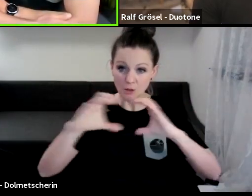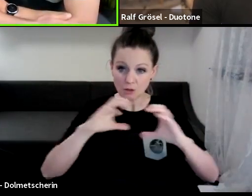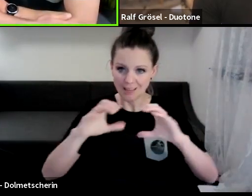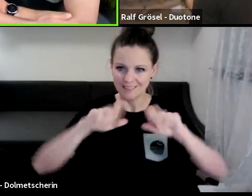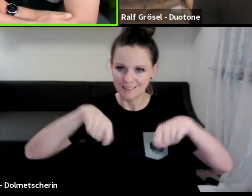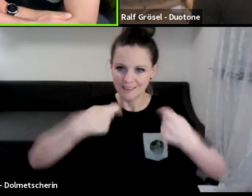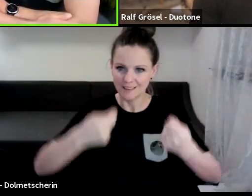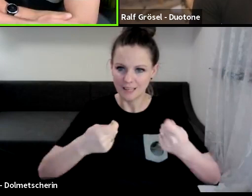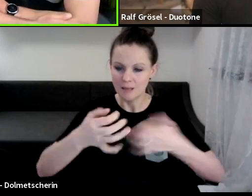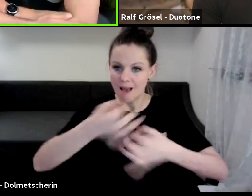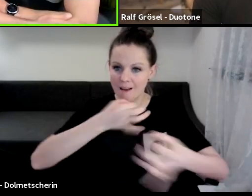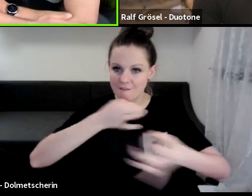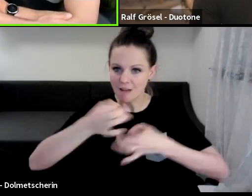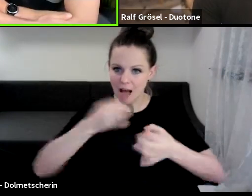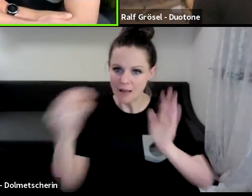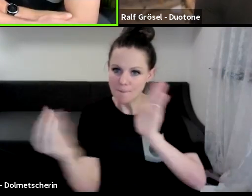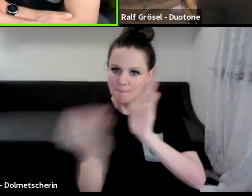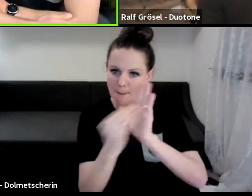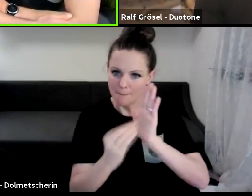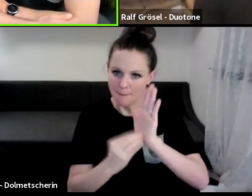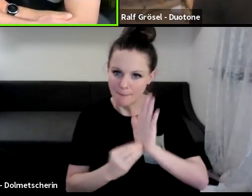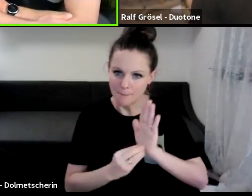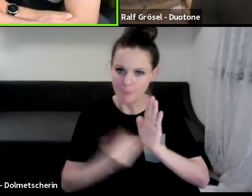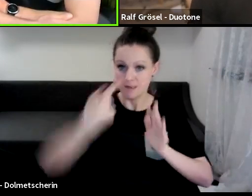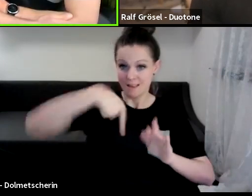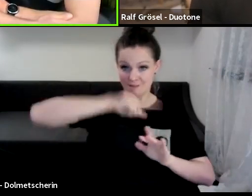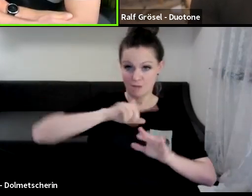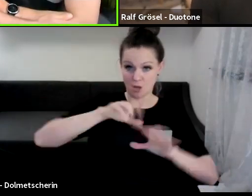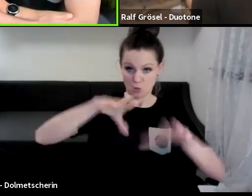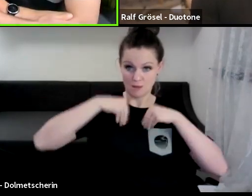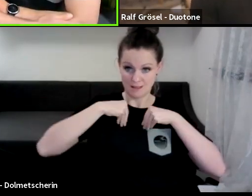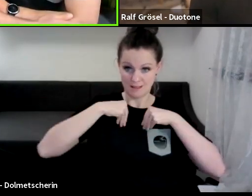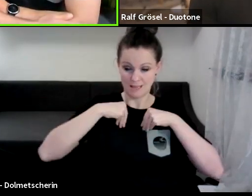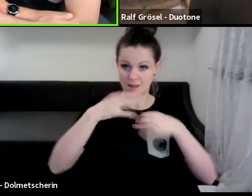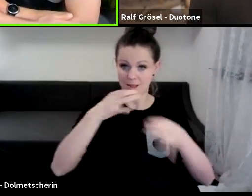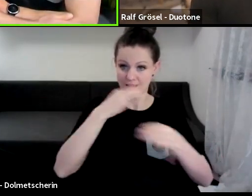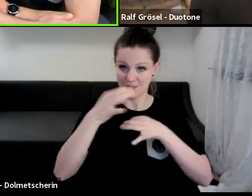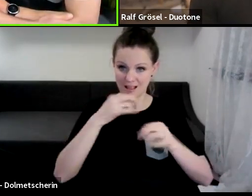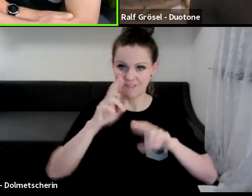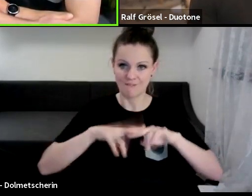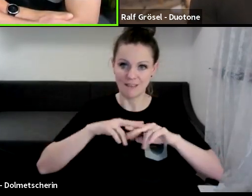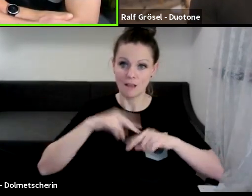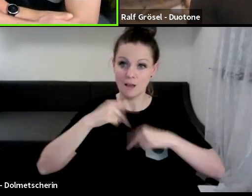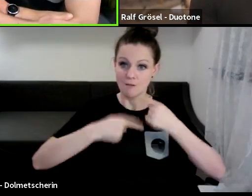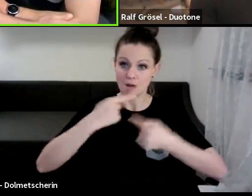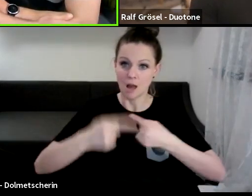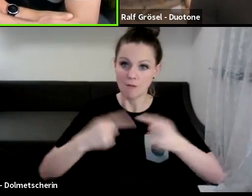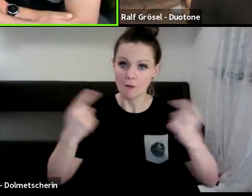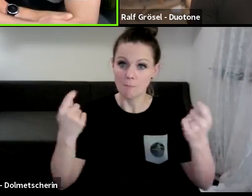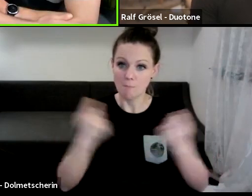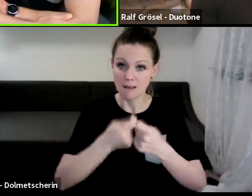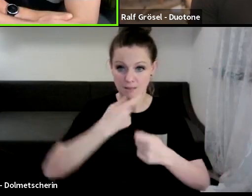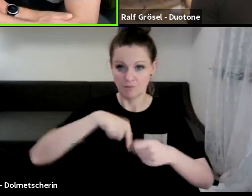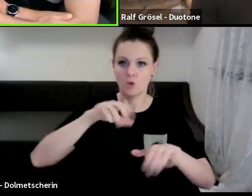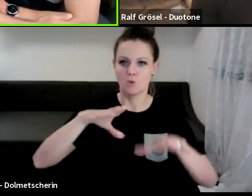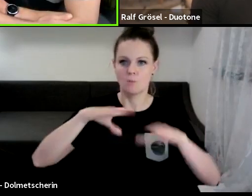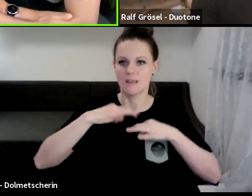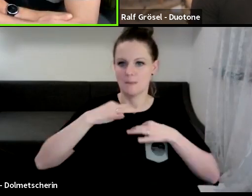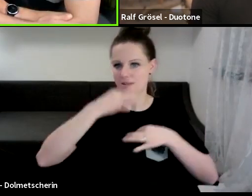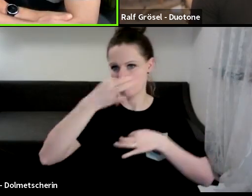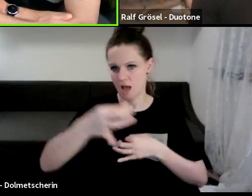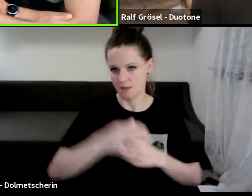Wir übernehmen die Fragen dann und würden die dann, wenn sie in den Verlauf passen, einfach direkt an den Rall stellen. So,